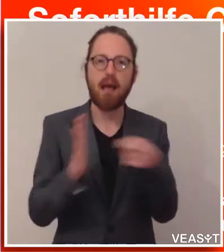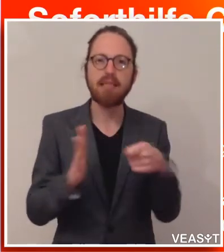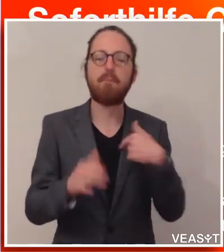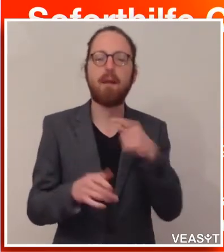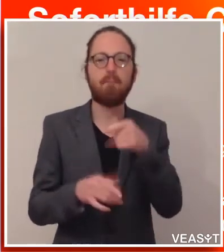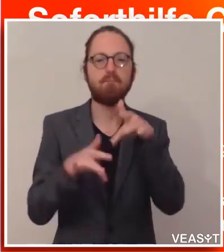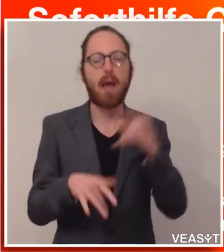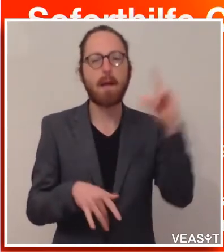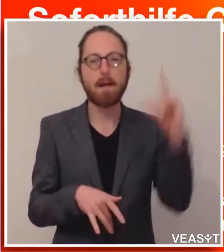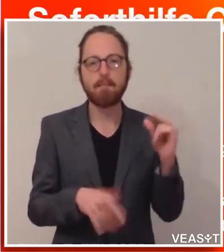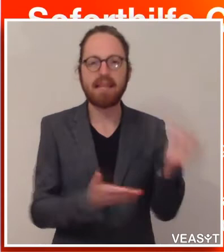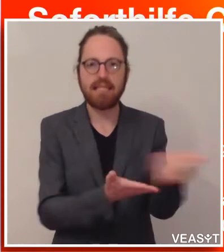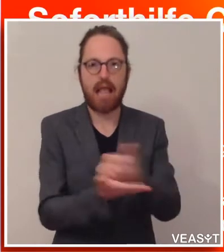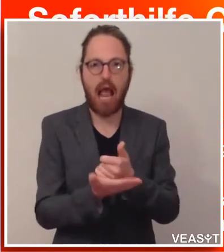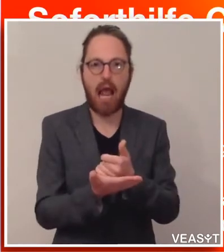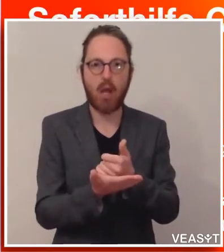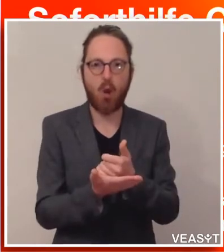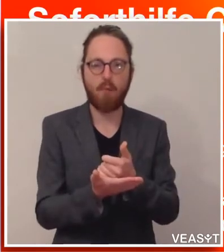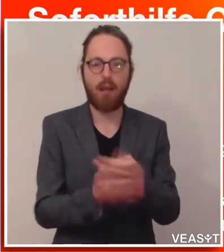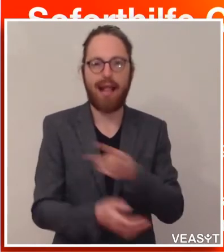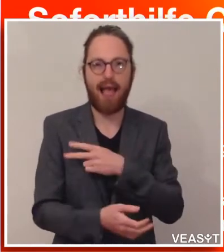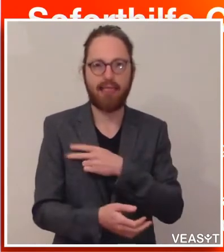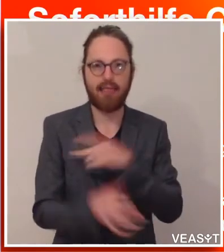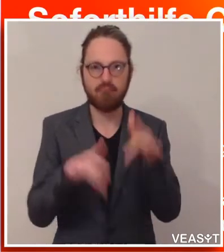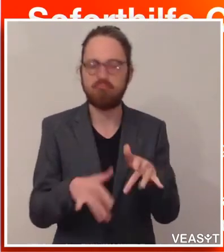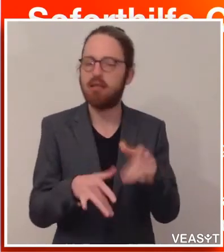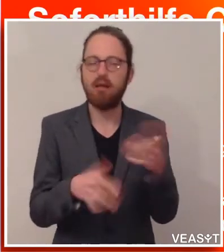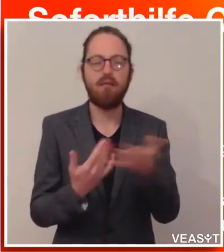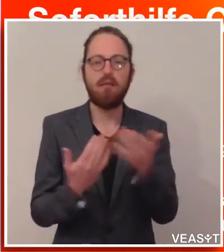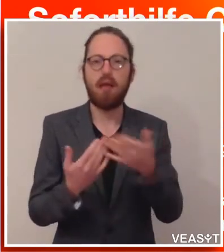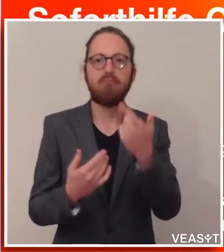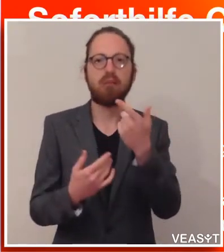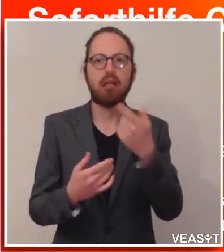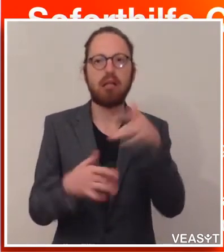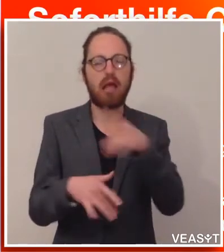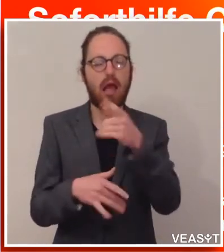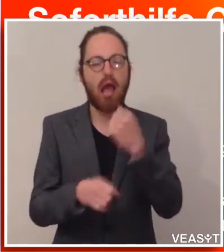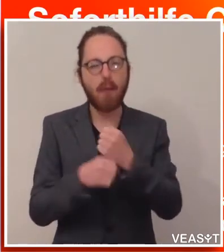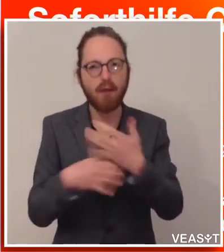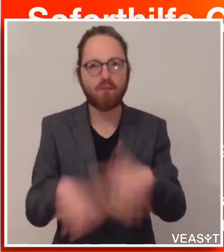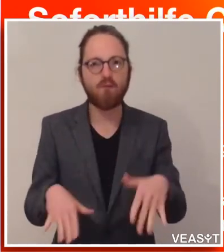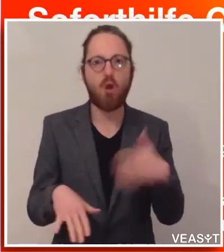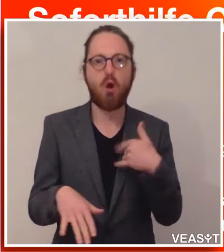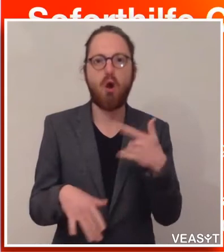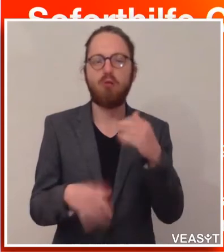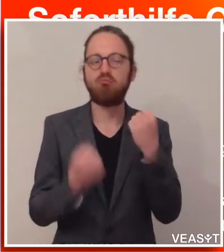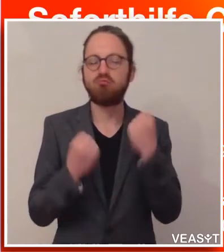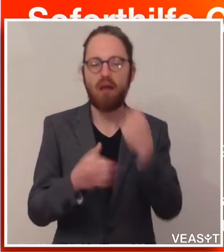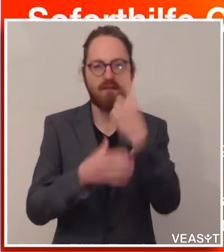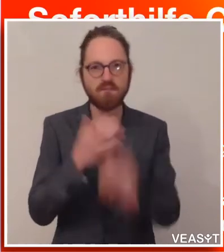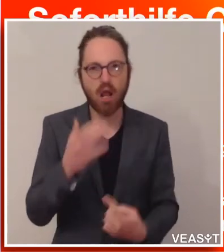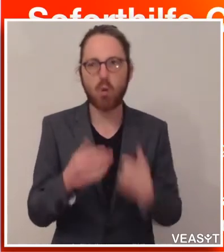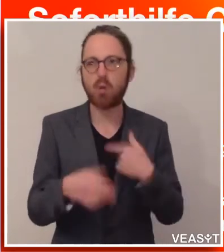die durch die Corona-Zeit finanzielle Einbußen erlitten haben, ihren Job verloren haben, ihre Arbeitstätigkeit nicht mehr ausüben können